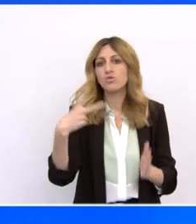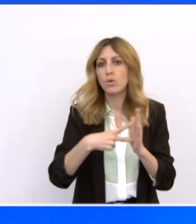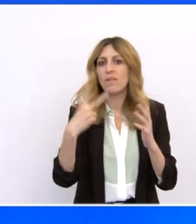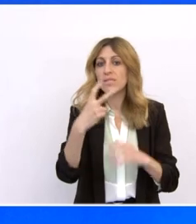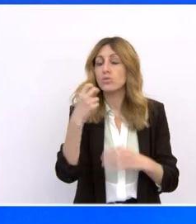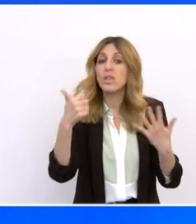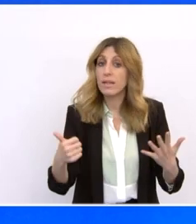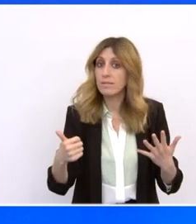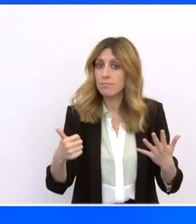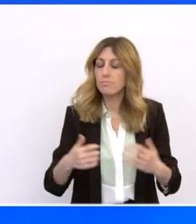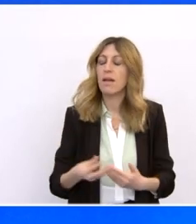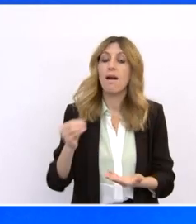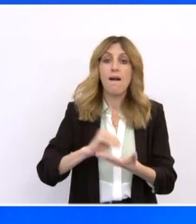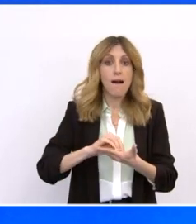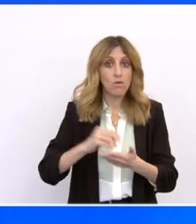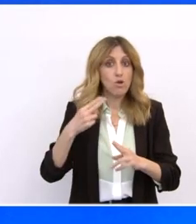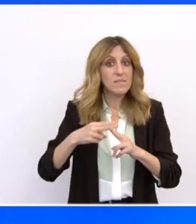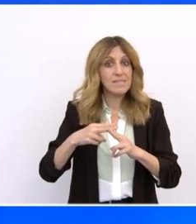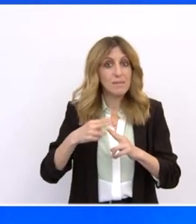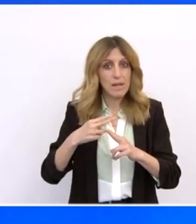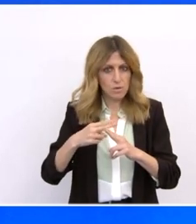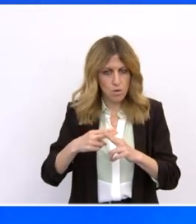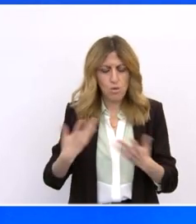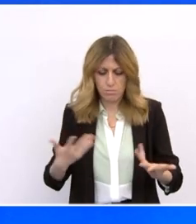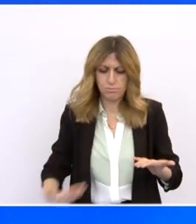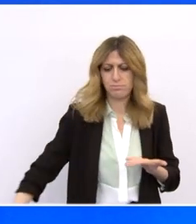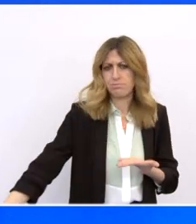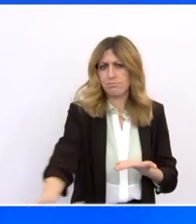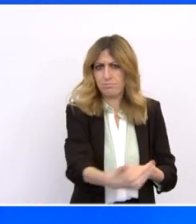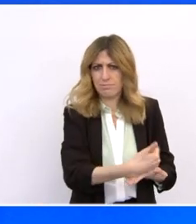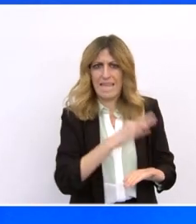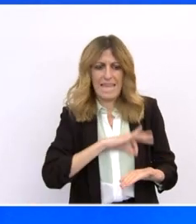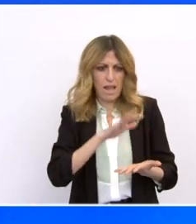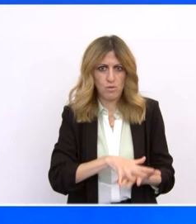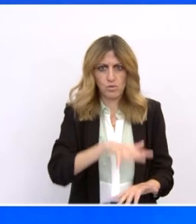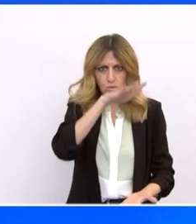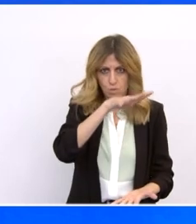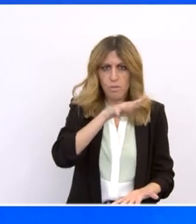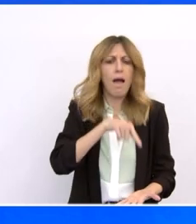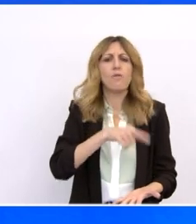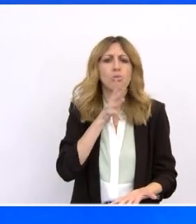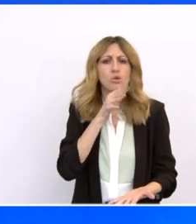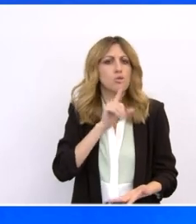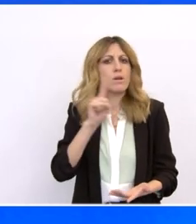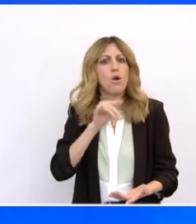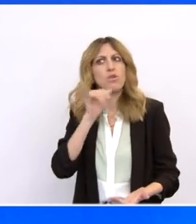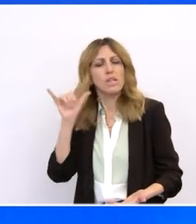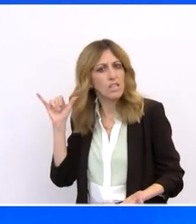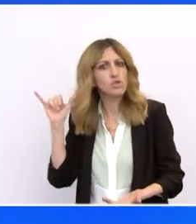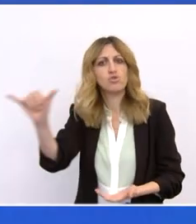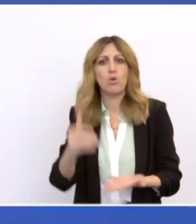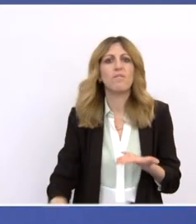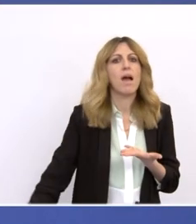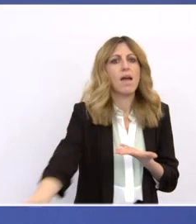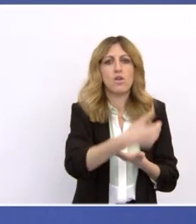Εξαιρετικά σημαντικό είναι να τονιστεί ότι τα κέρδη αυτά στο ΑΕΠ και την απασχόληση θα είναι μόνιμα, εξαιτίας των μεταρρυθμίσεων